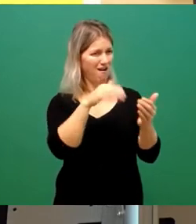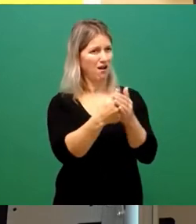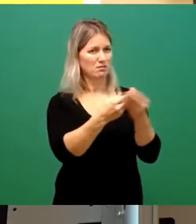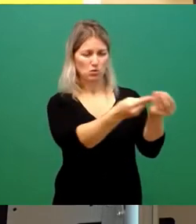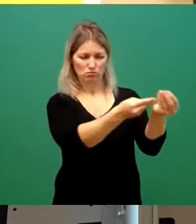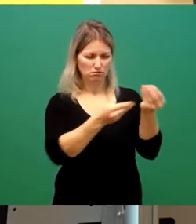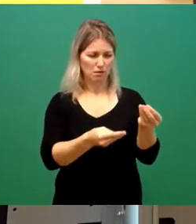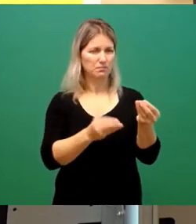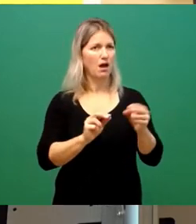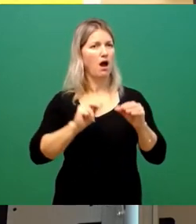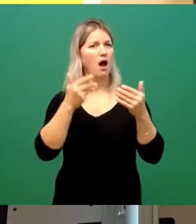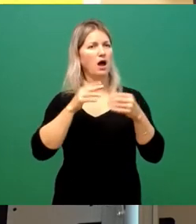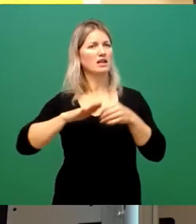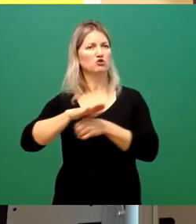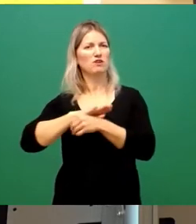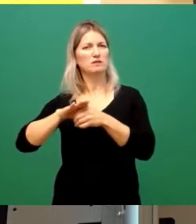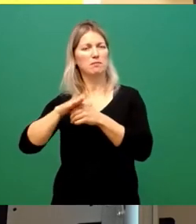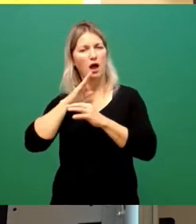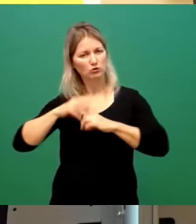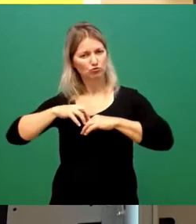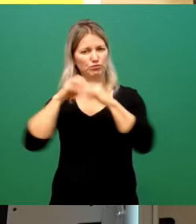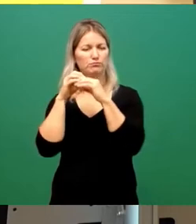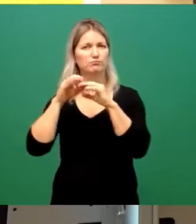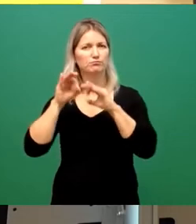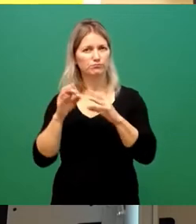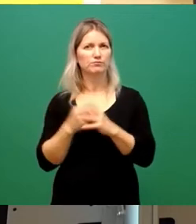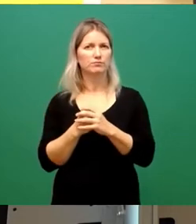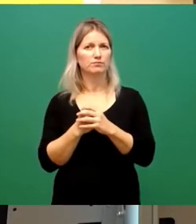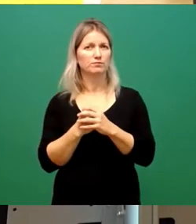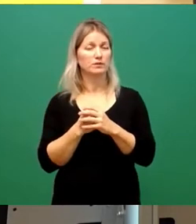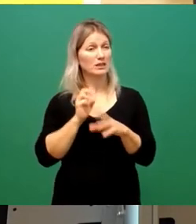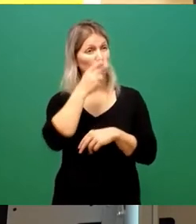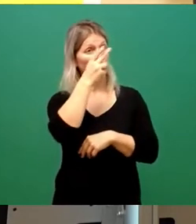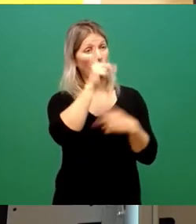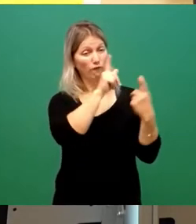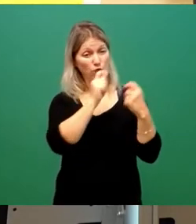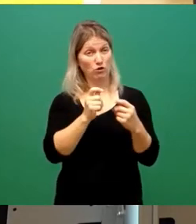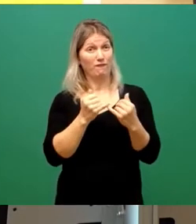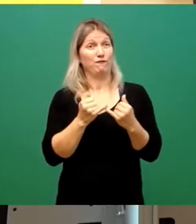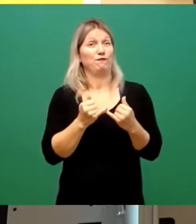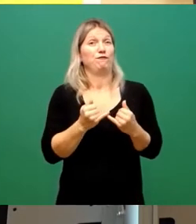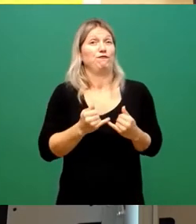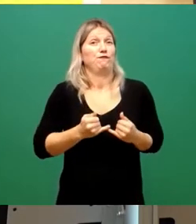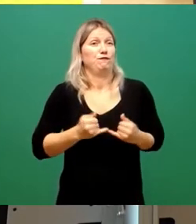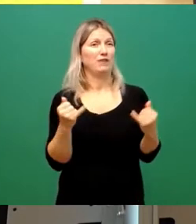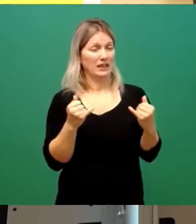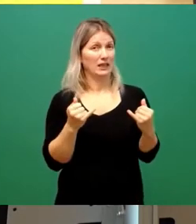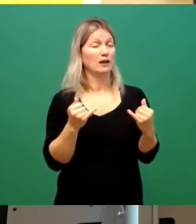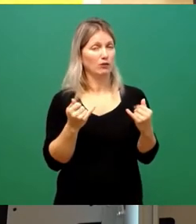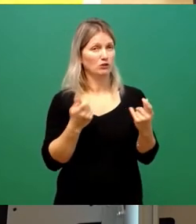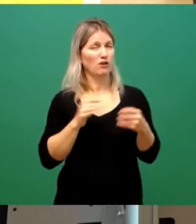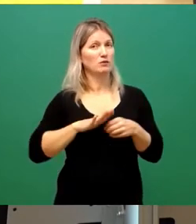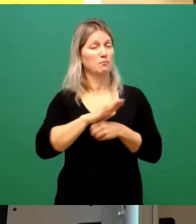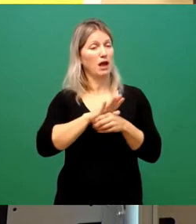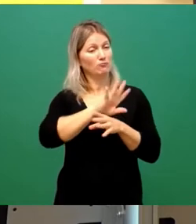einzurichten. Und wenn man sich anschaut, wie er vorschlägt, dass dieser Geschäftsbereich ausgestaltet werden soll, dann sieht man